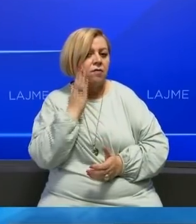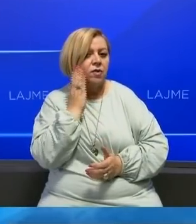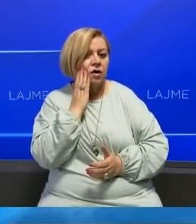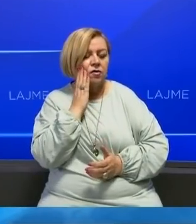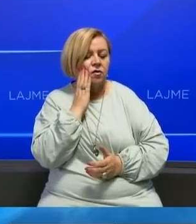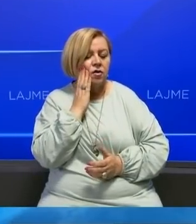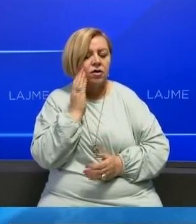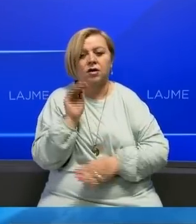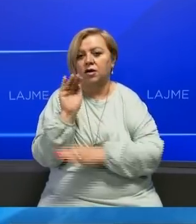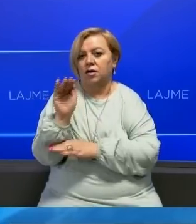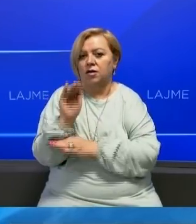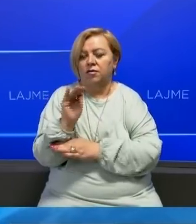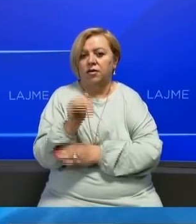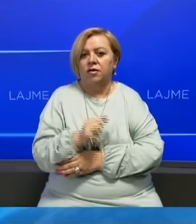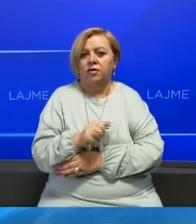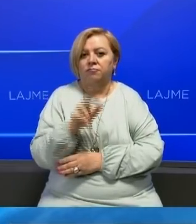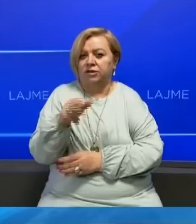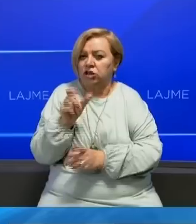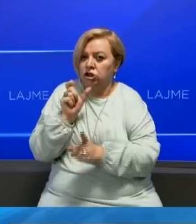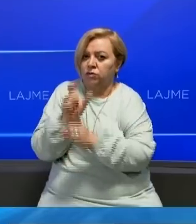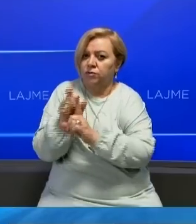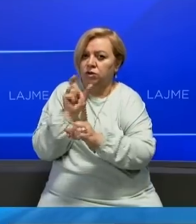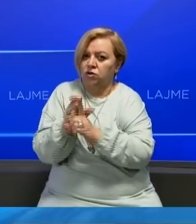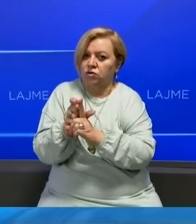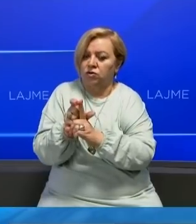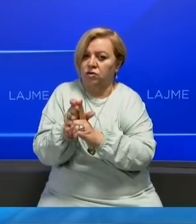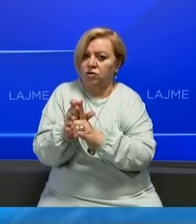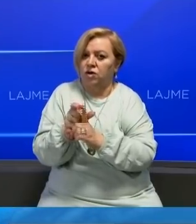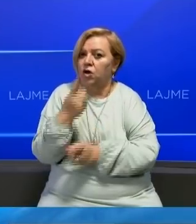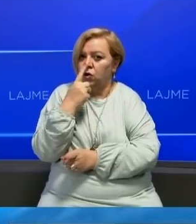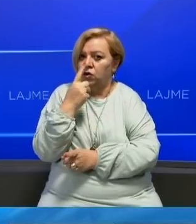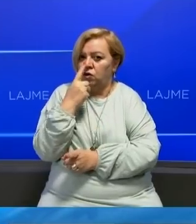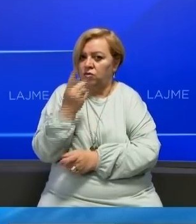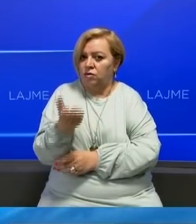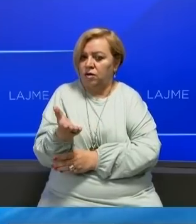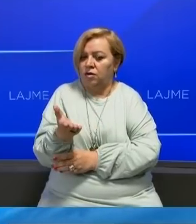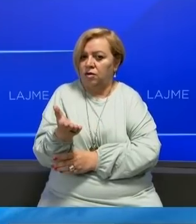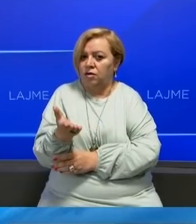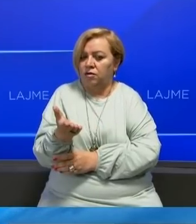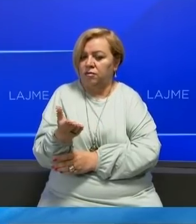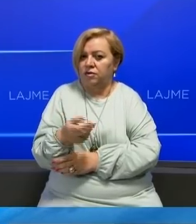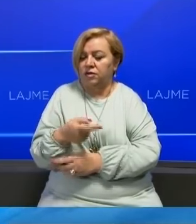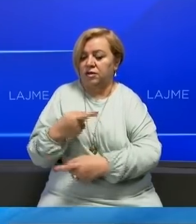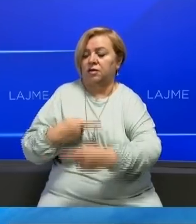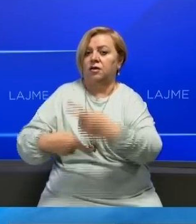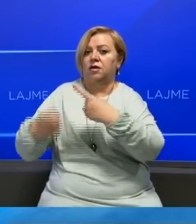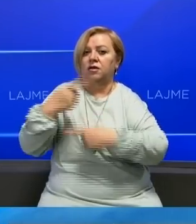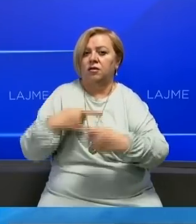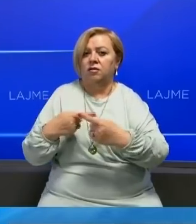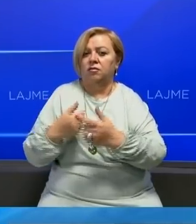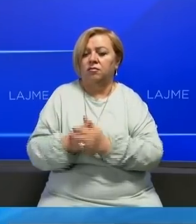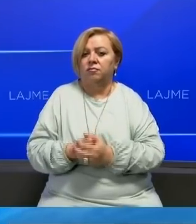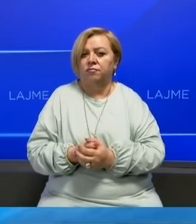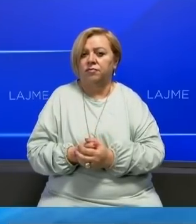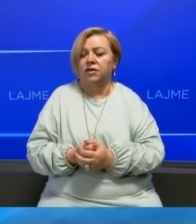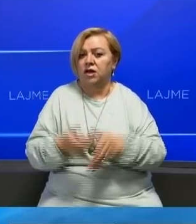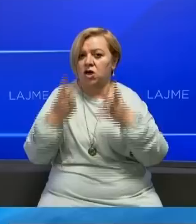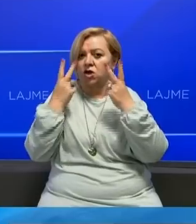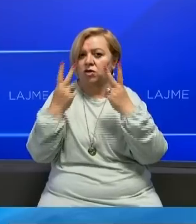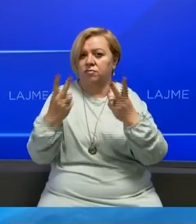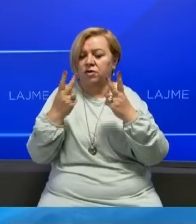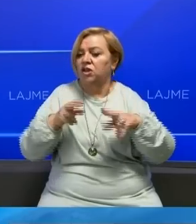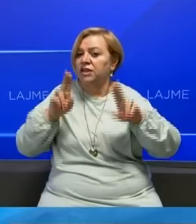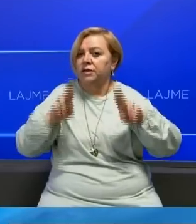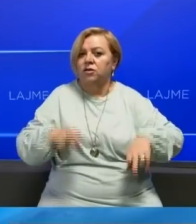Amerikës kam parelemruar që dhëtë bëj një presion të këtë rusia që të këthejet dhëtë vushtoj një mëmendje më të rënsish me së partë të